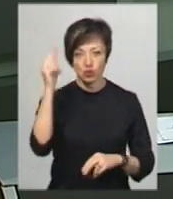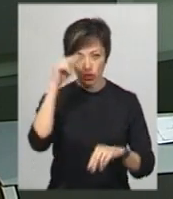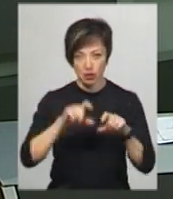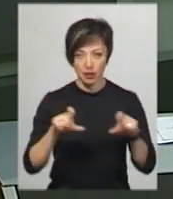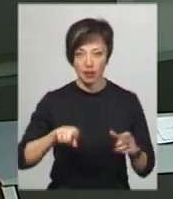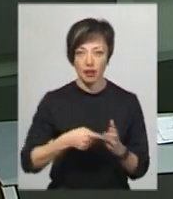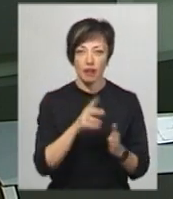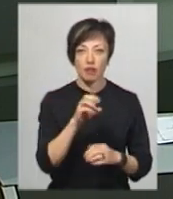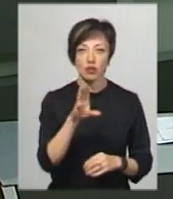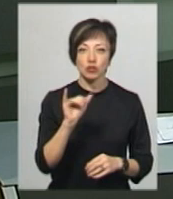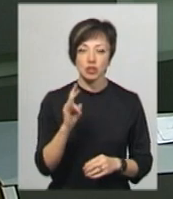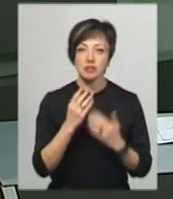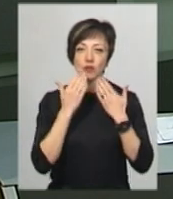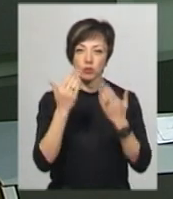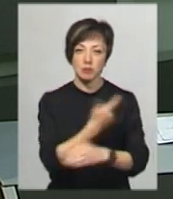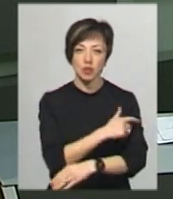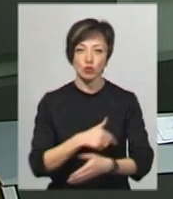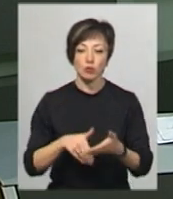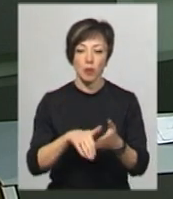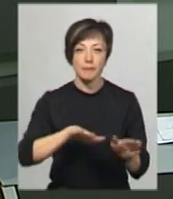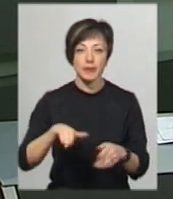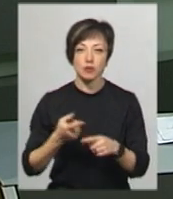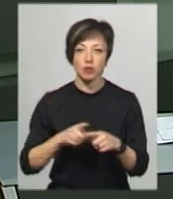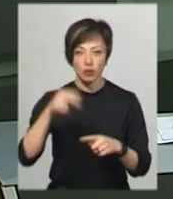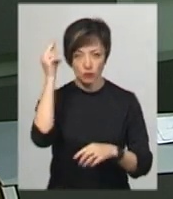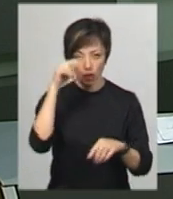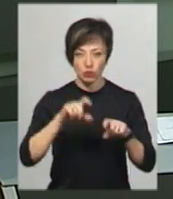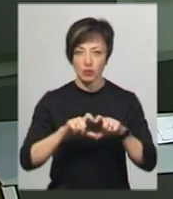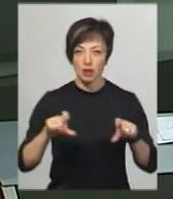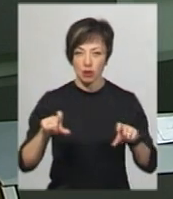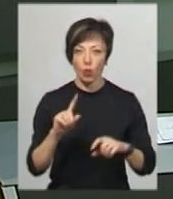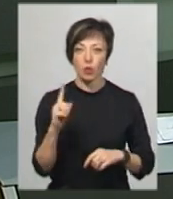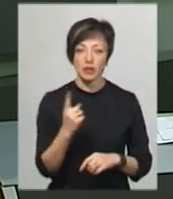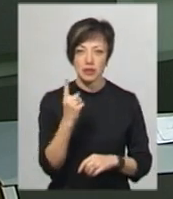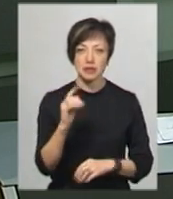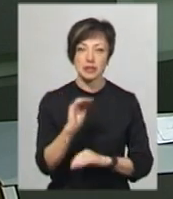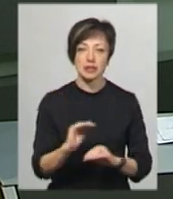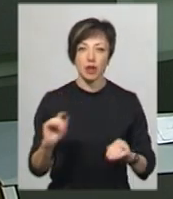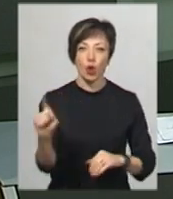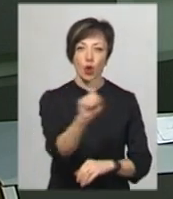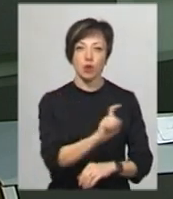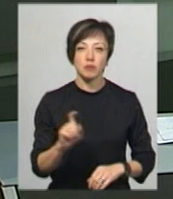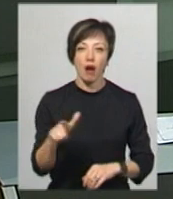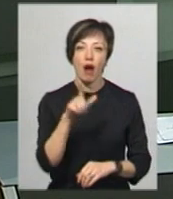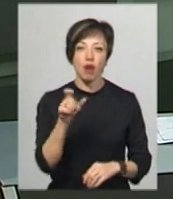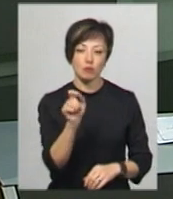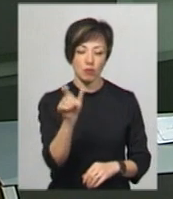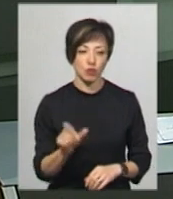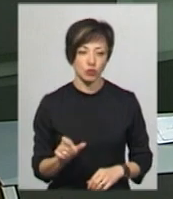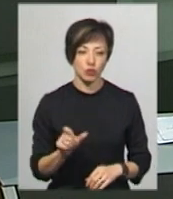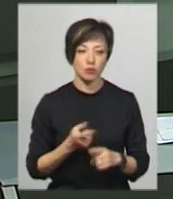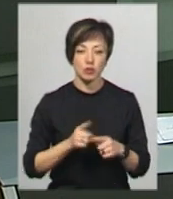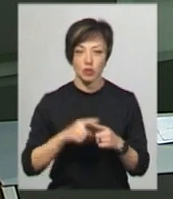Нетішина звернулись за медичною допомогою після того, як у навчальному закладі один із учнів розприскав вміст газового балончика.